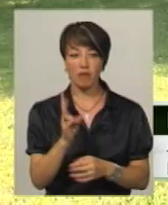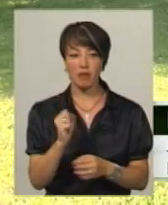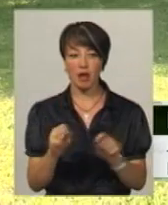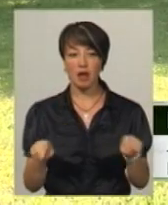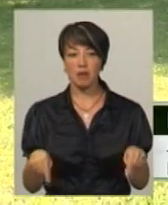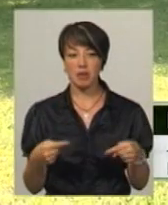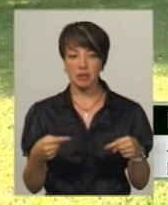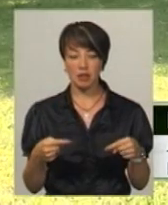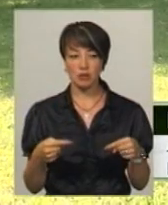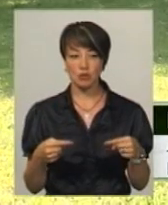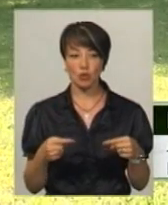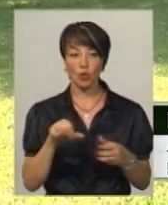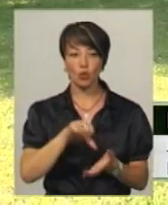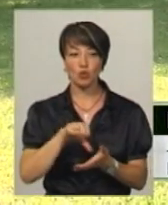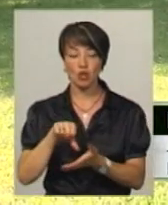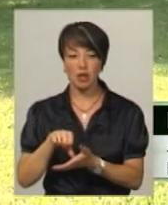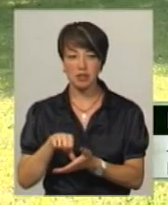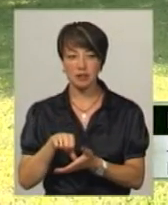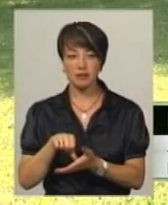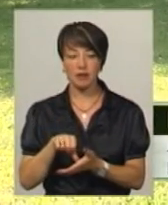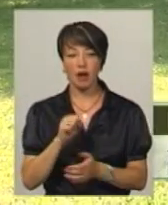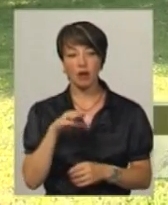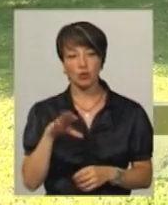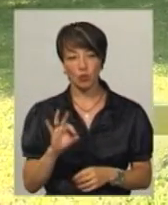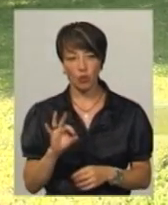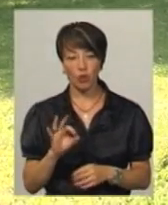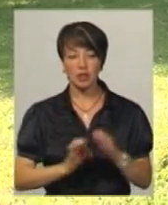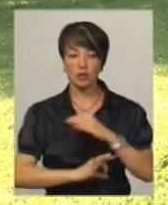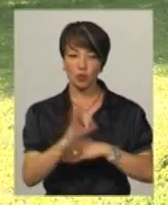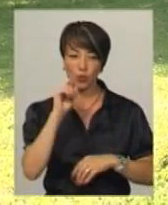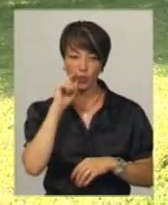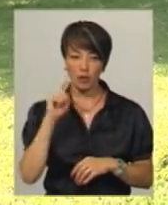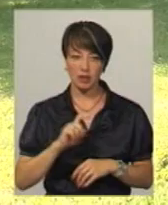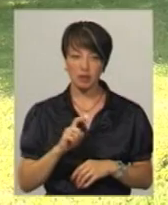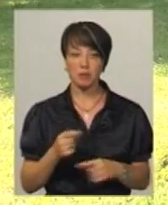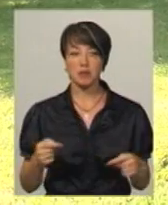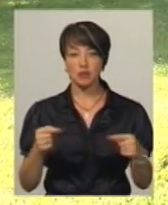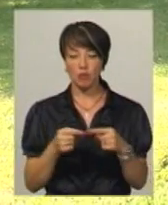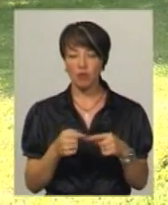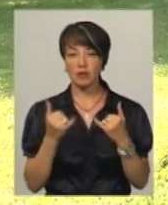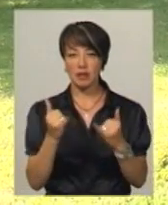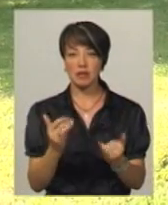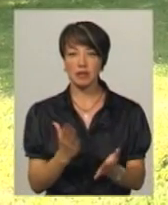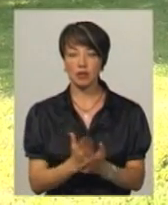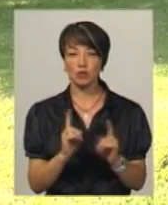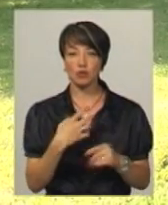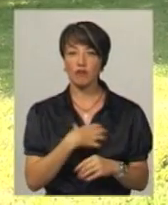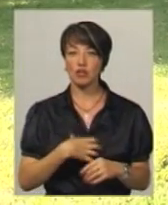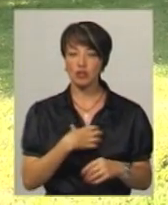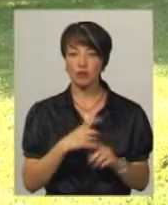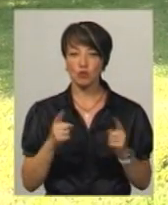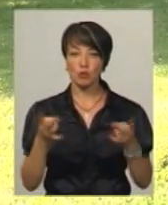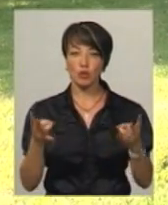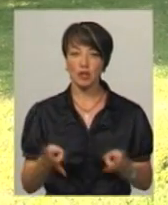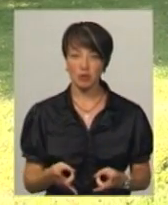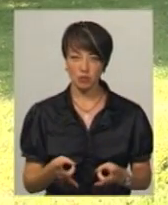реабілітацію учасників АТО на сході України. Безумовно, вона для них є дуже важливою, дуже